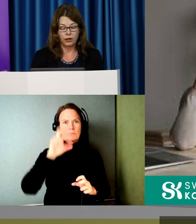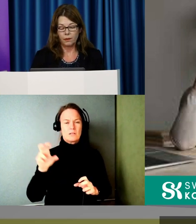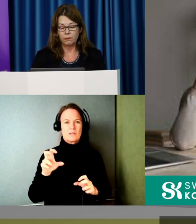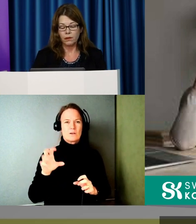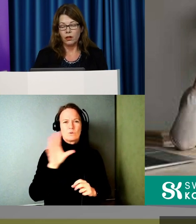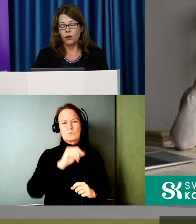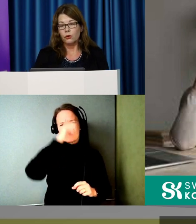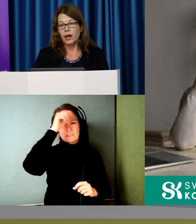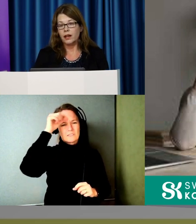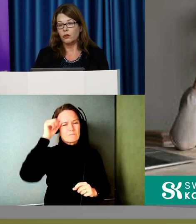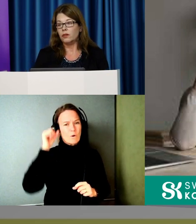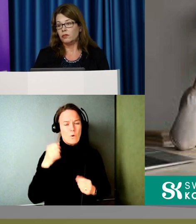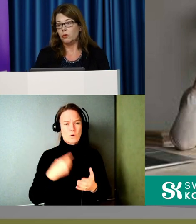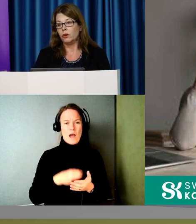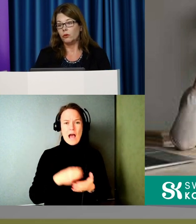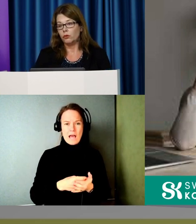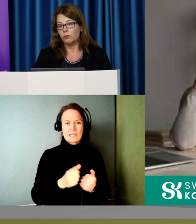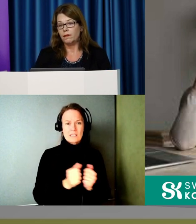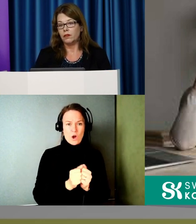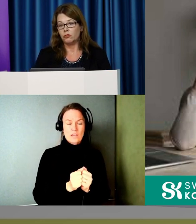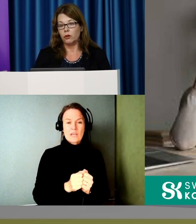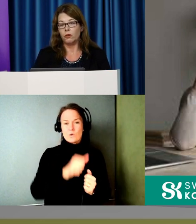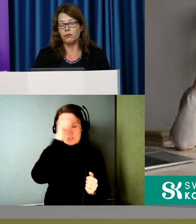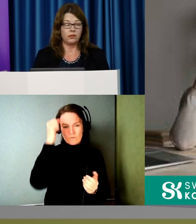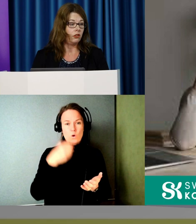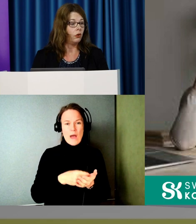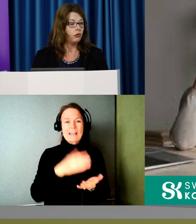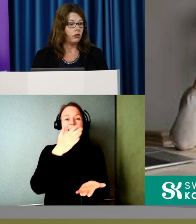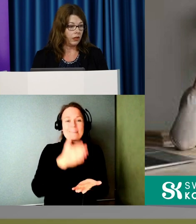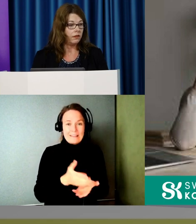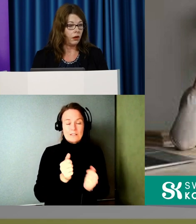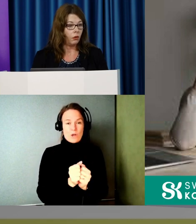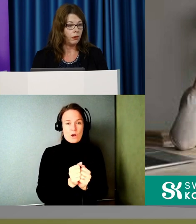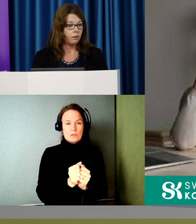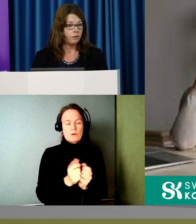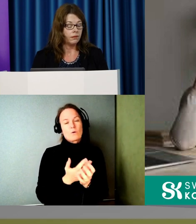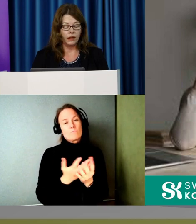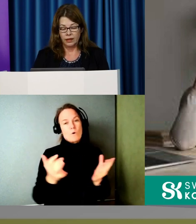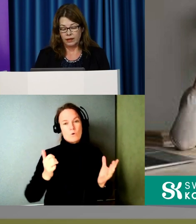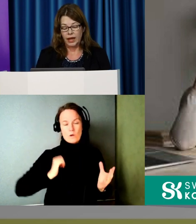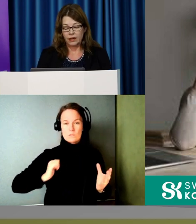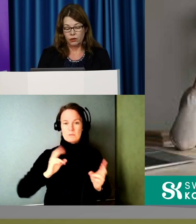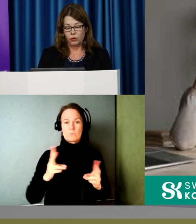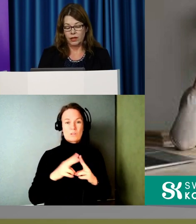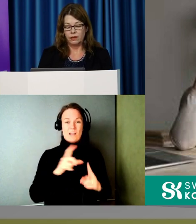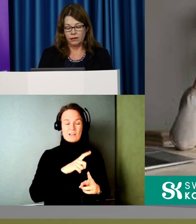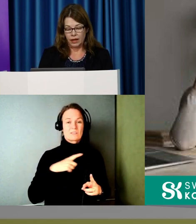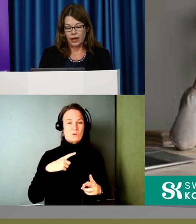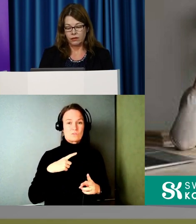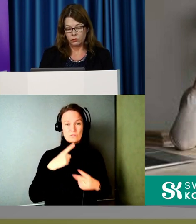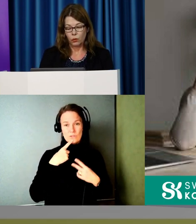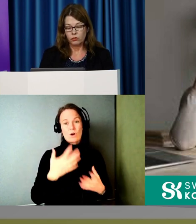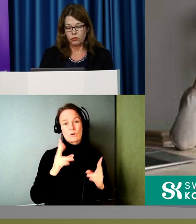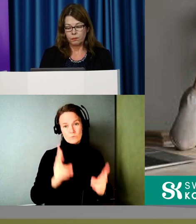rätt saker. Och det här är någonting som många av de konsumenter som hör av sig till oss vittnar om. Det är krångligt,